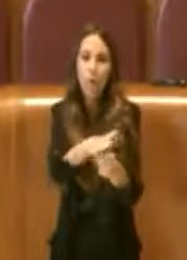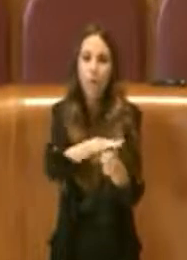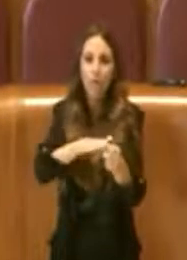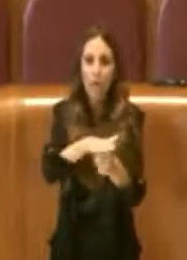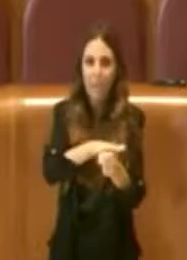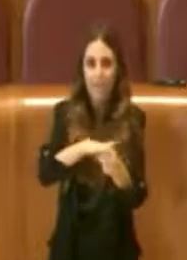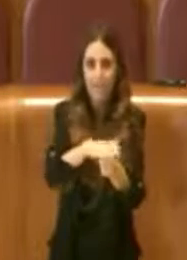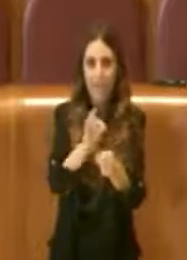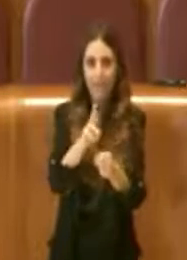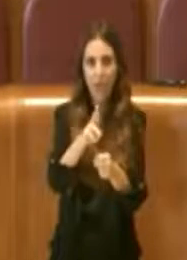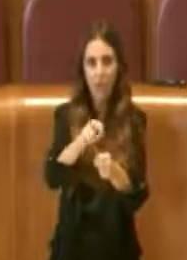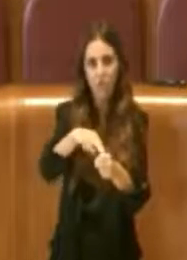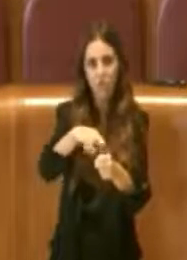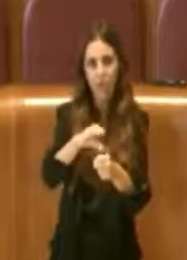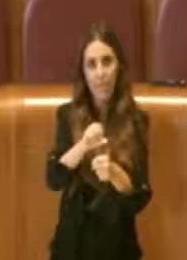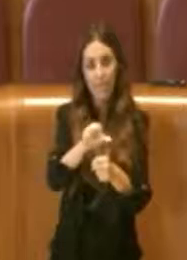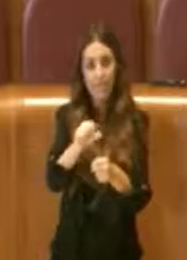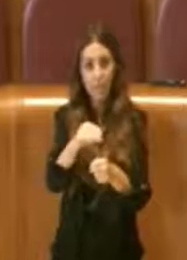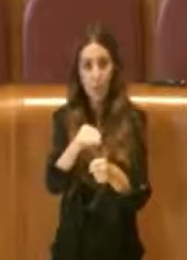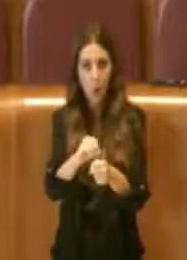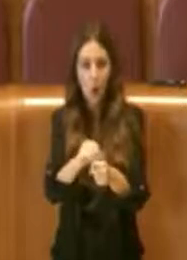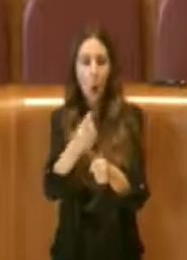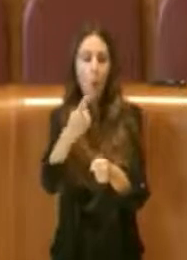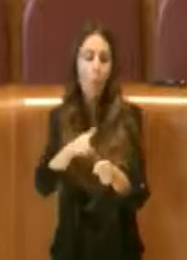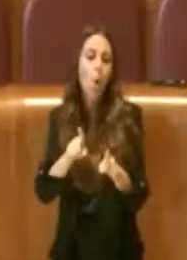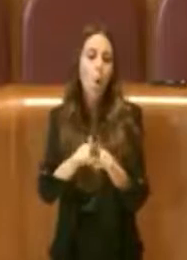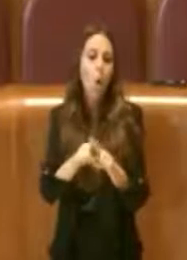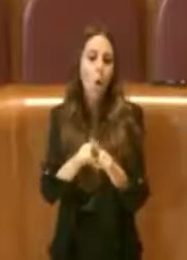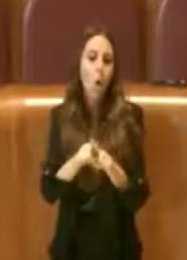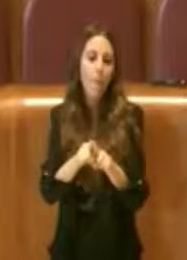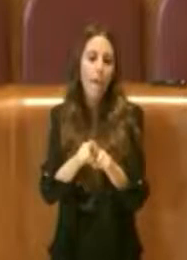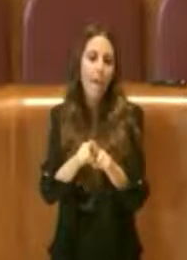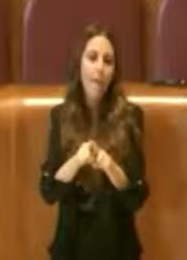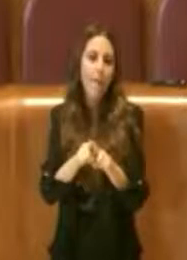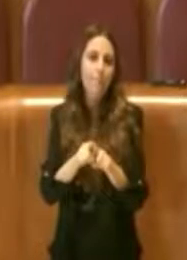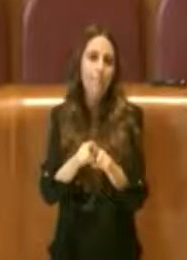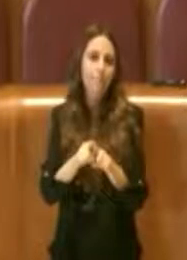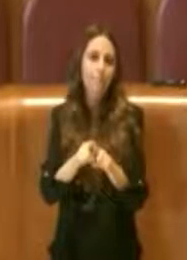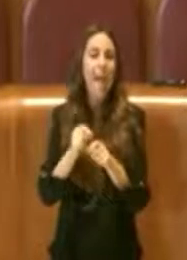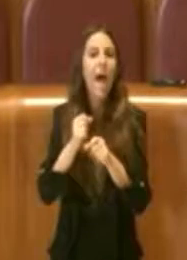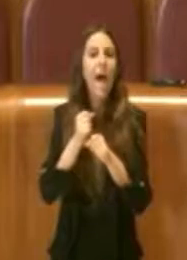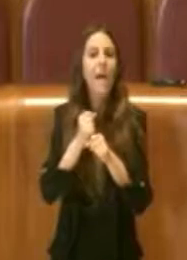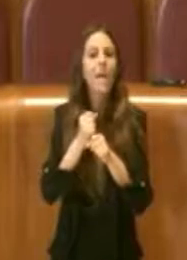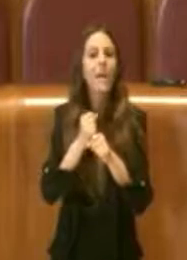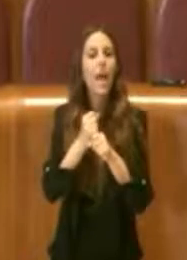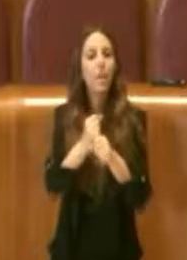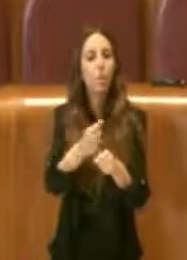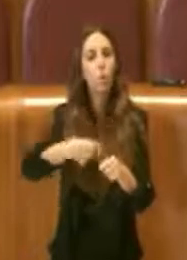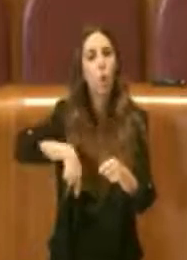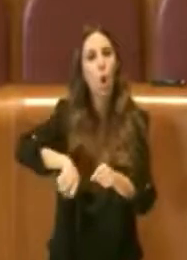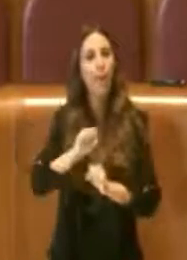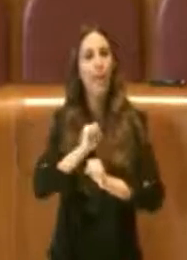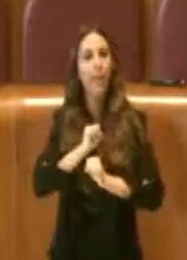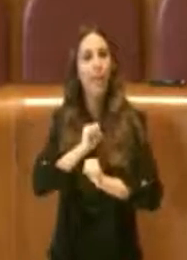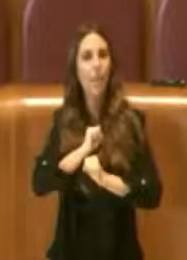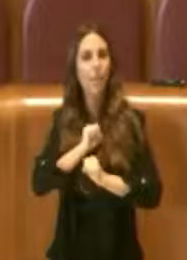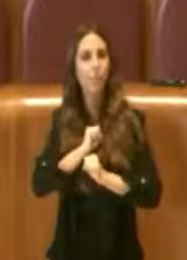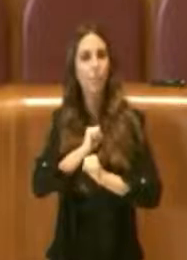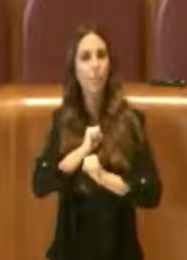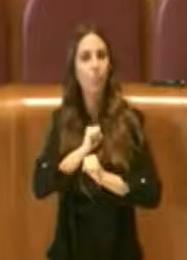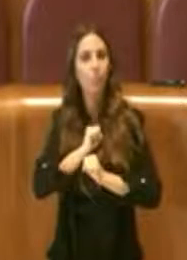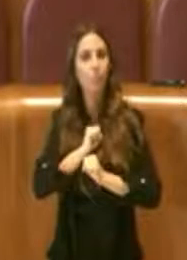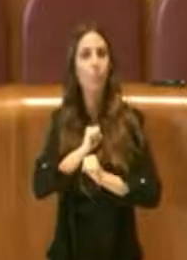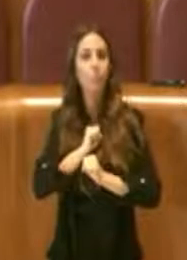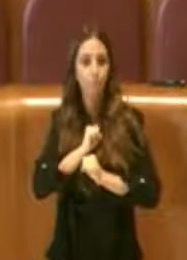per quello che può poi rappresentare. Siamo convinti che gli